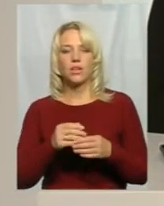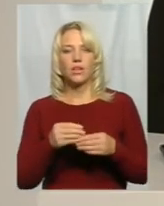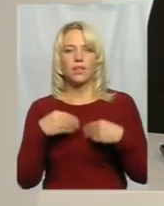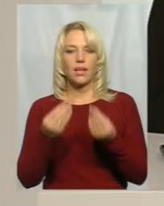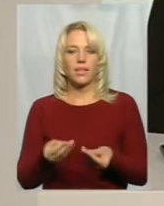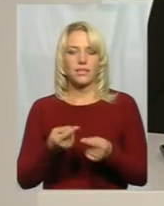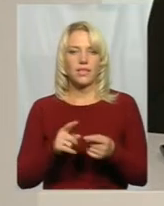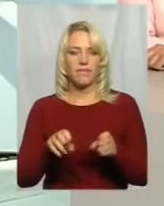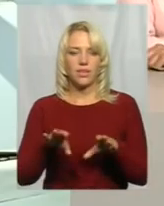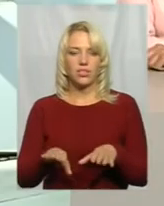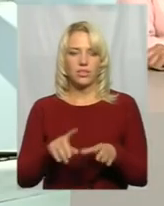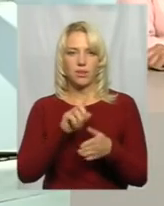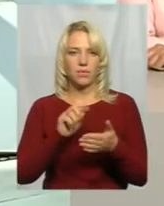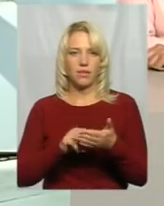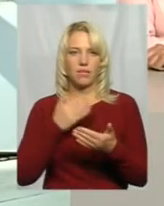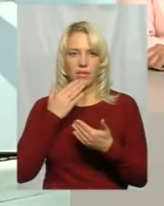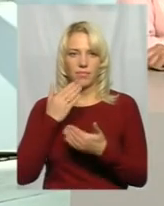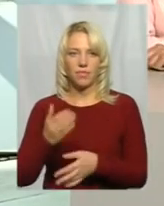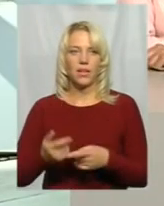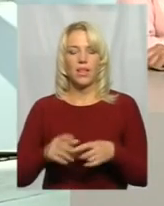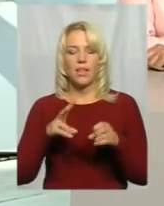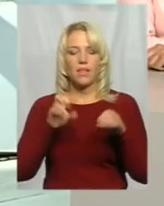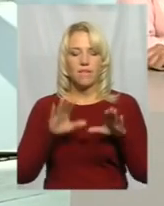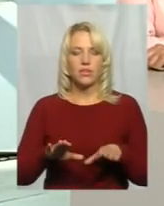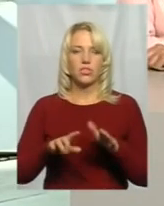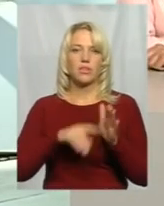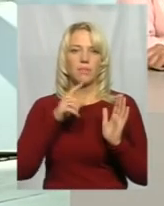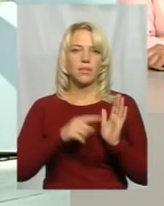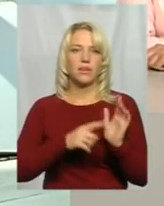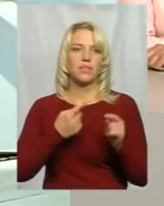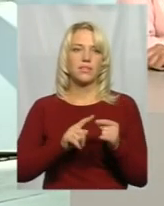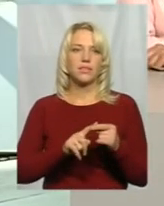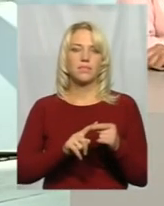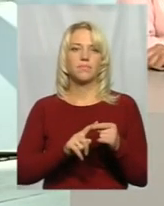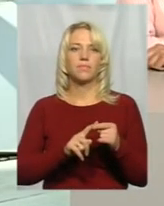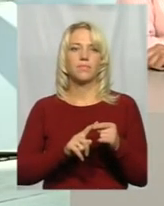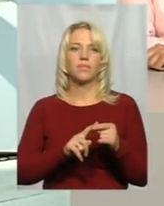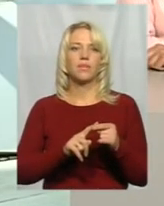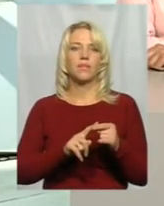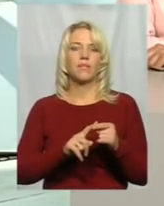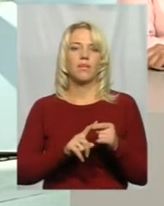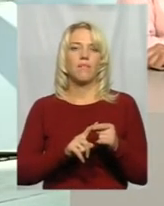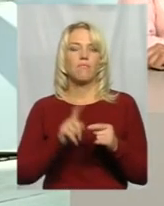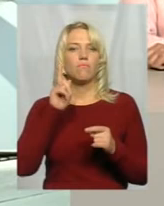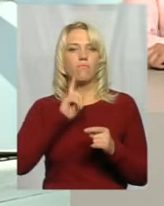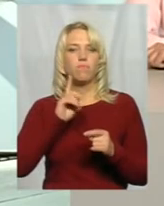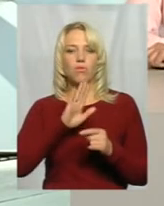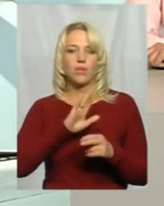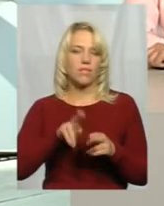Будемо так казати. На вирішення часу це срок, поки не